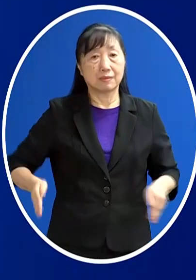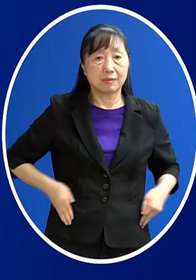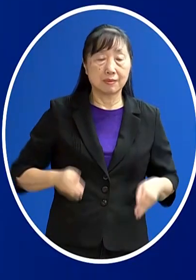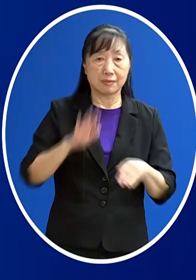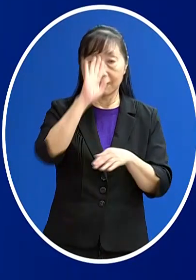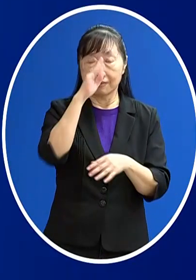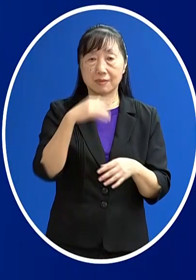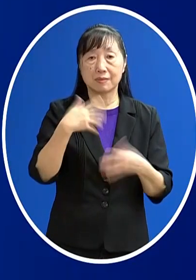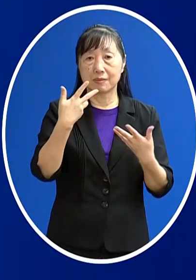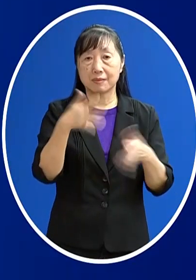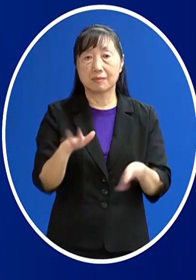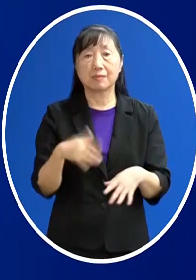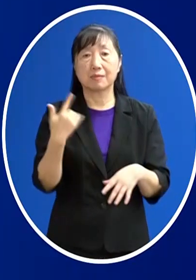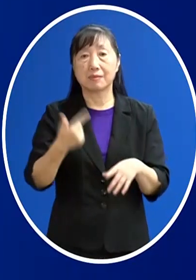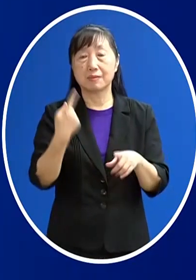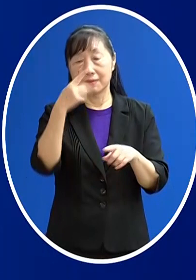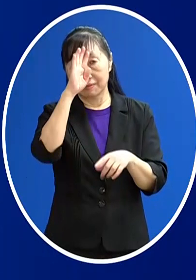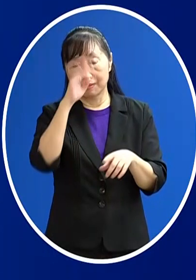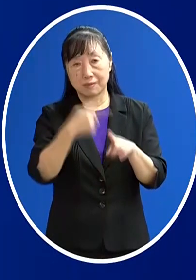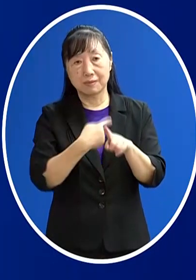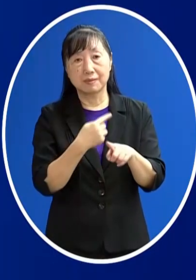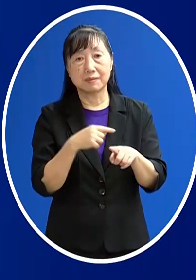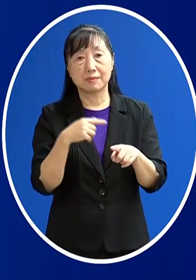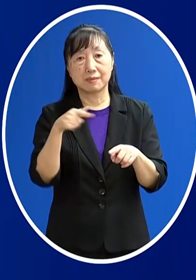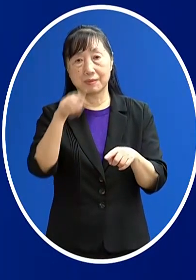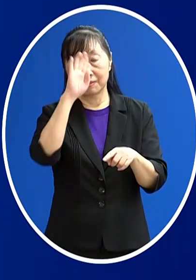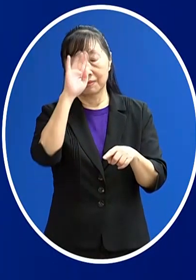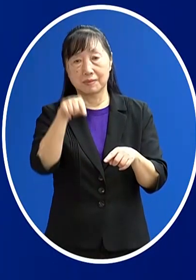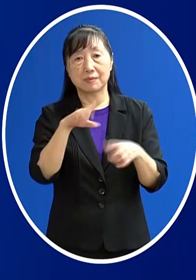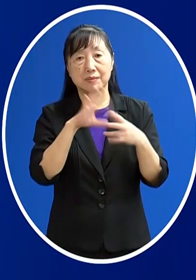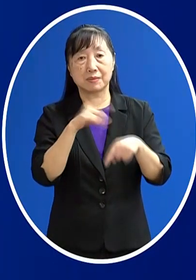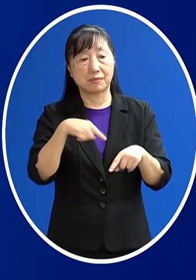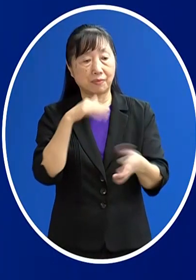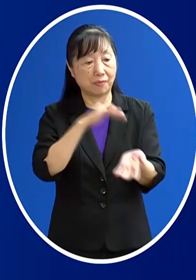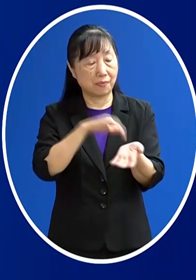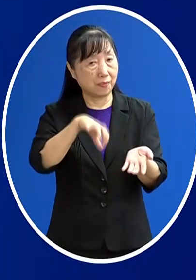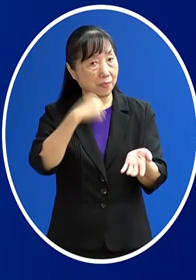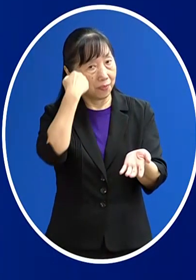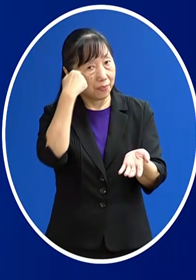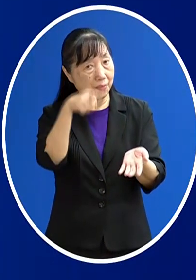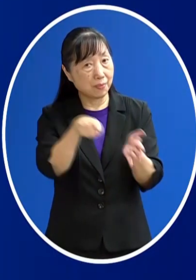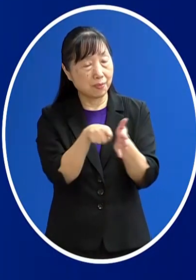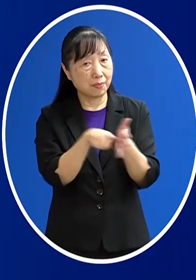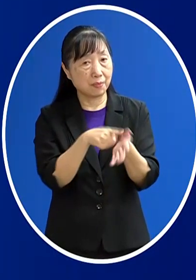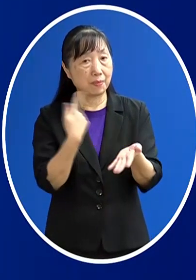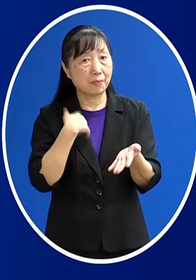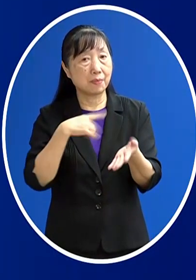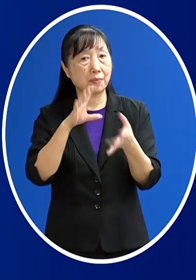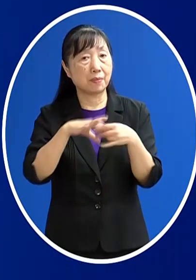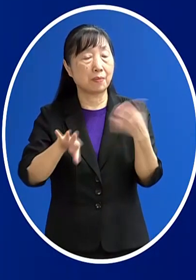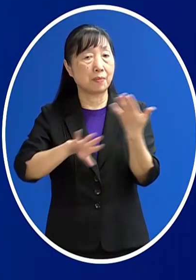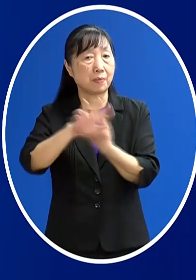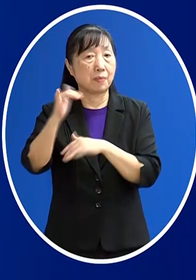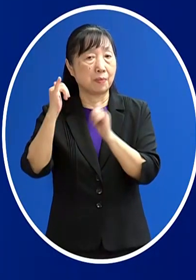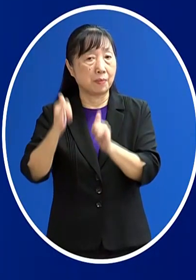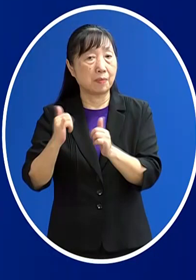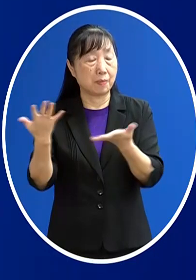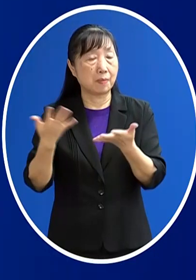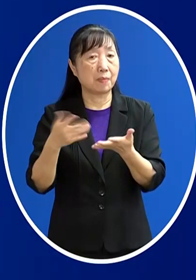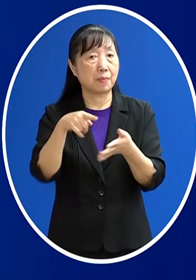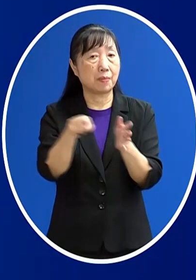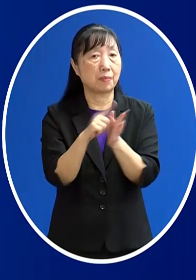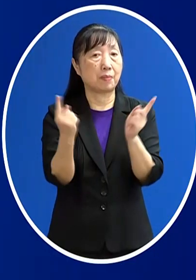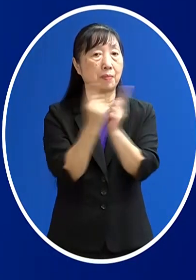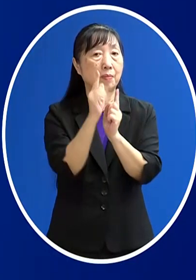月16號是因為其他的原因住院 那在醫院當中因為有其他的確診者之後被列為接觸者 在